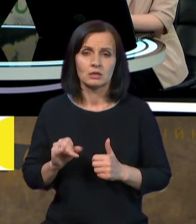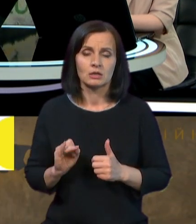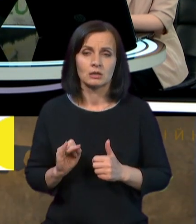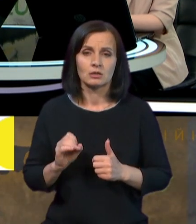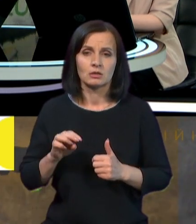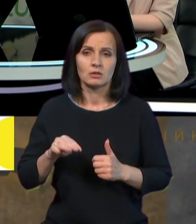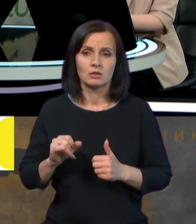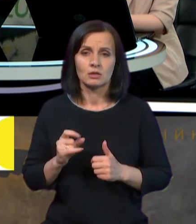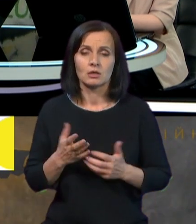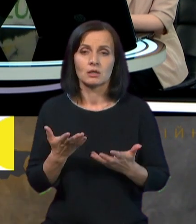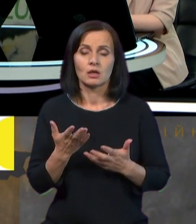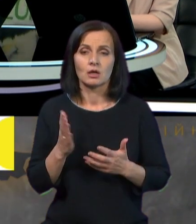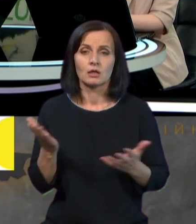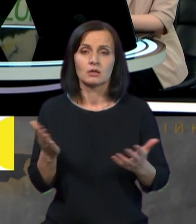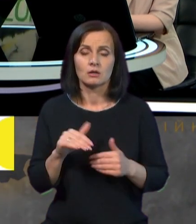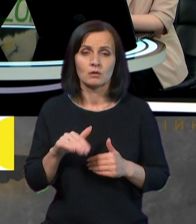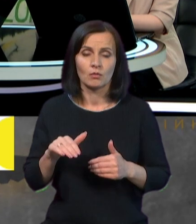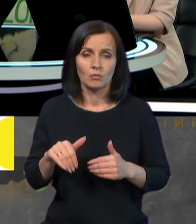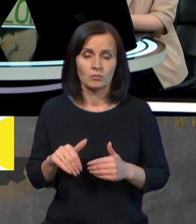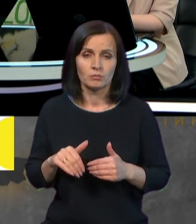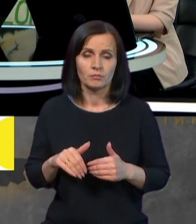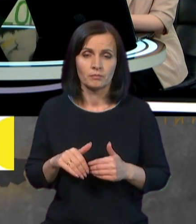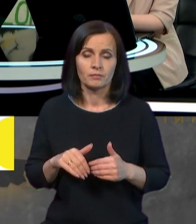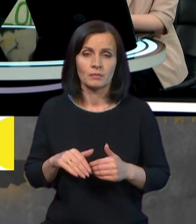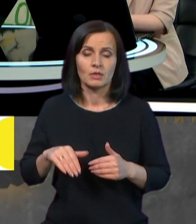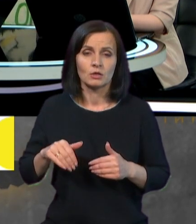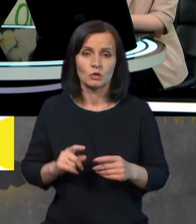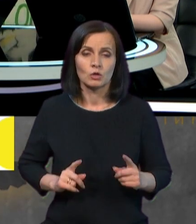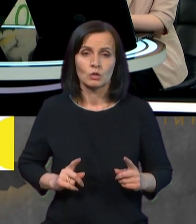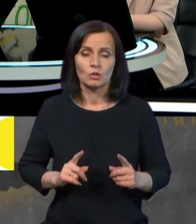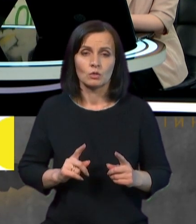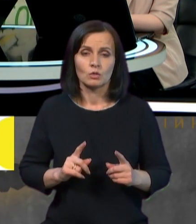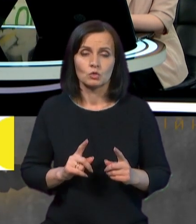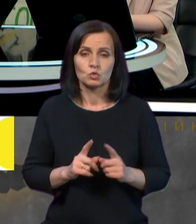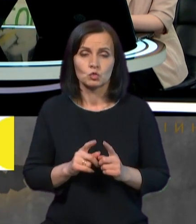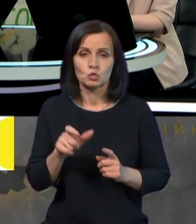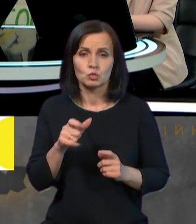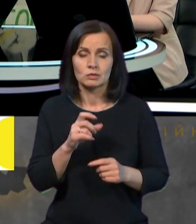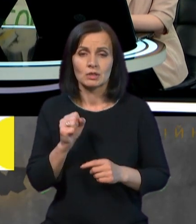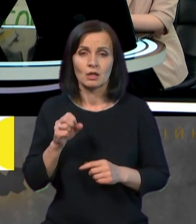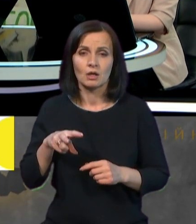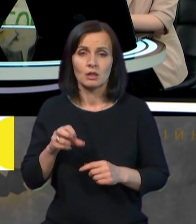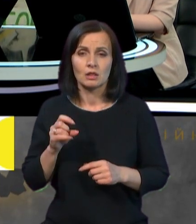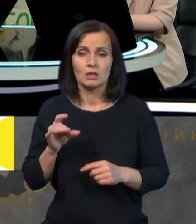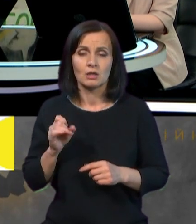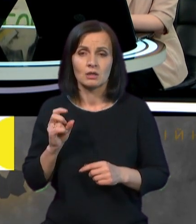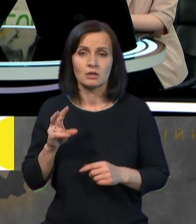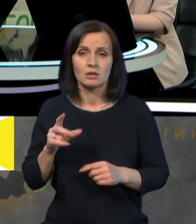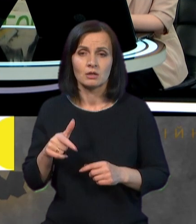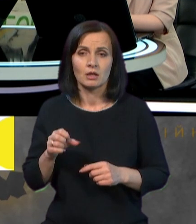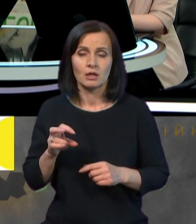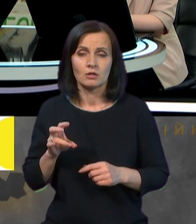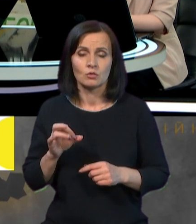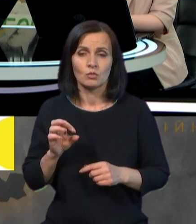подальшому контакті людини з алергеном, який раніше викликав захворювання, викликав